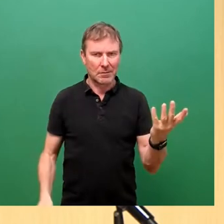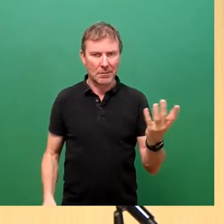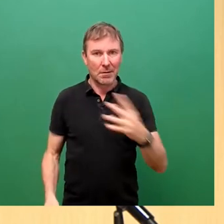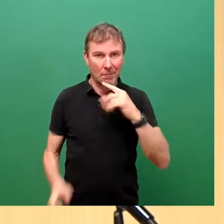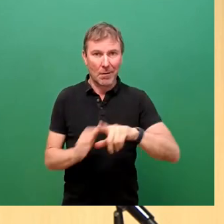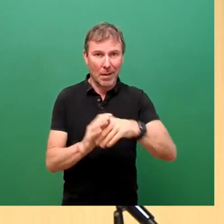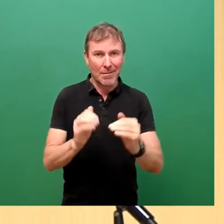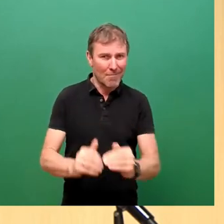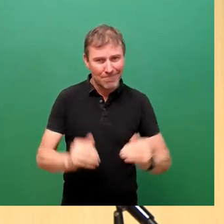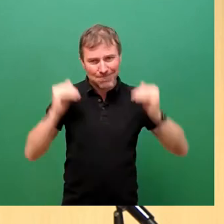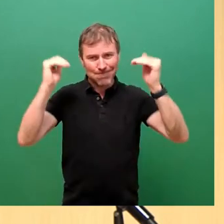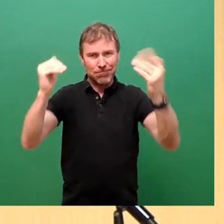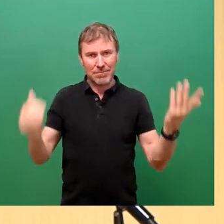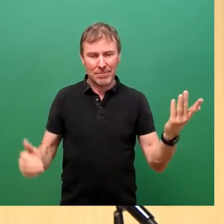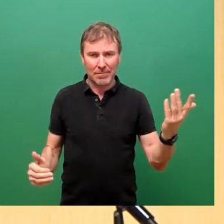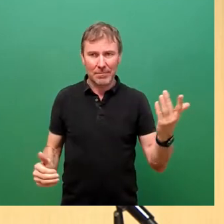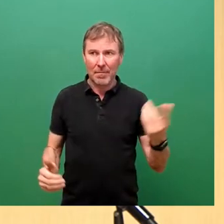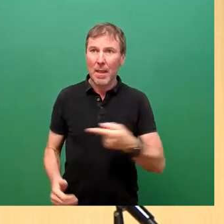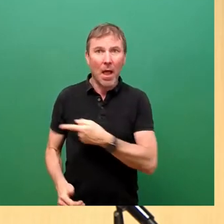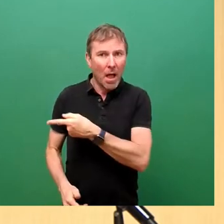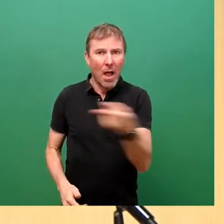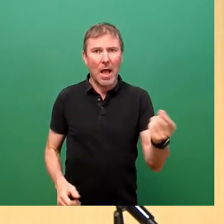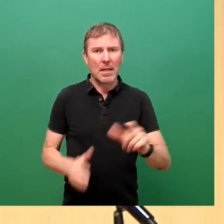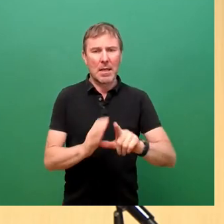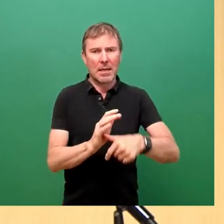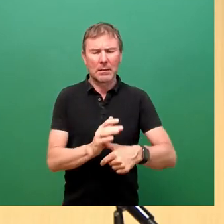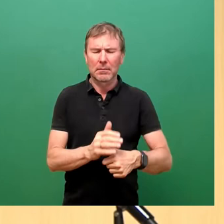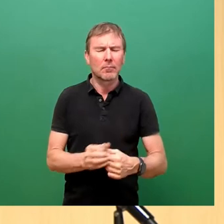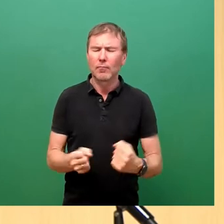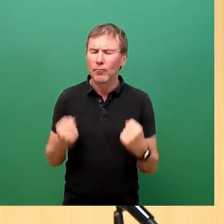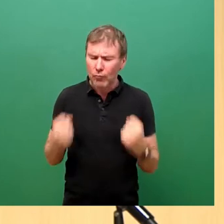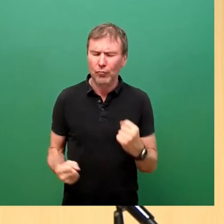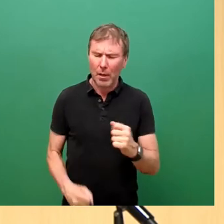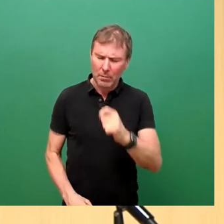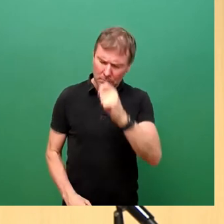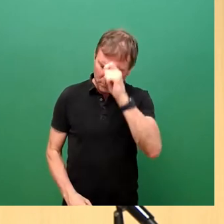die Damen und Herren hier aufbringen. Also mein ganz, ganz großes Kompliment dafür.